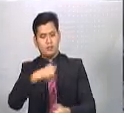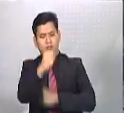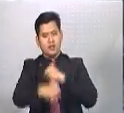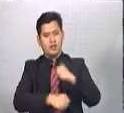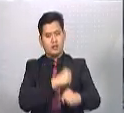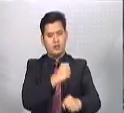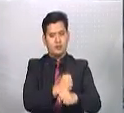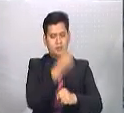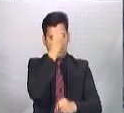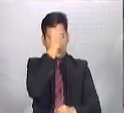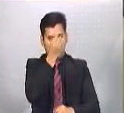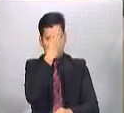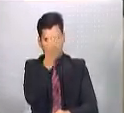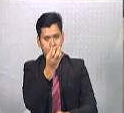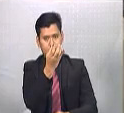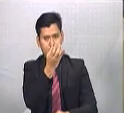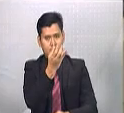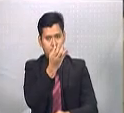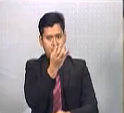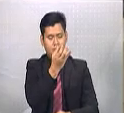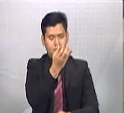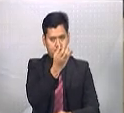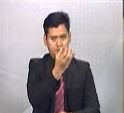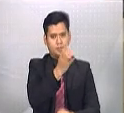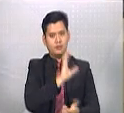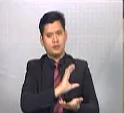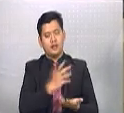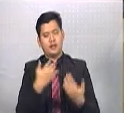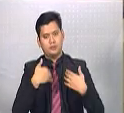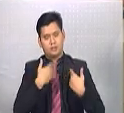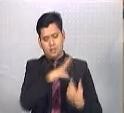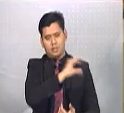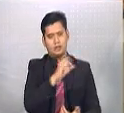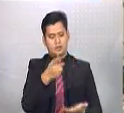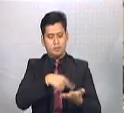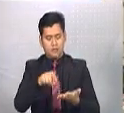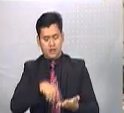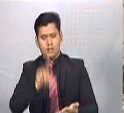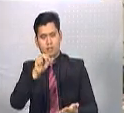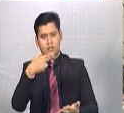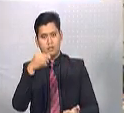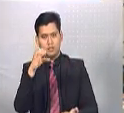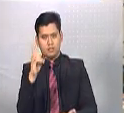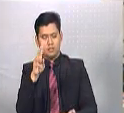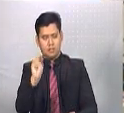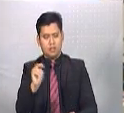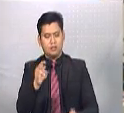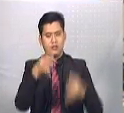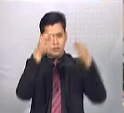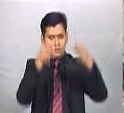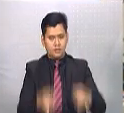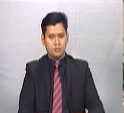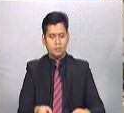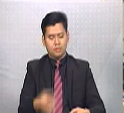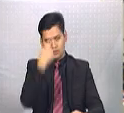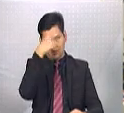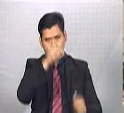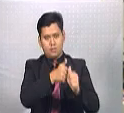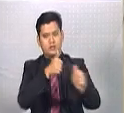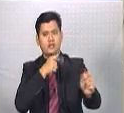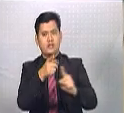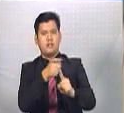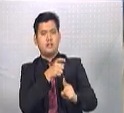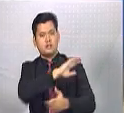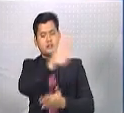2020 dan semakan LHDN. Orang awam juga diminta membuat semakan kesahihan organisasi bagi mengelak